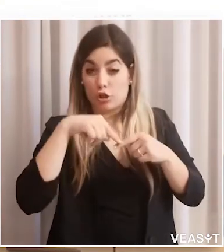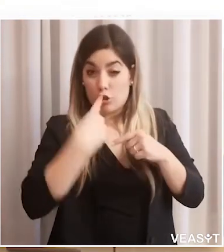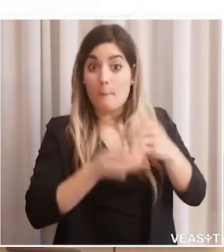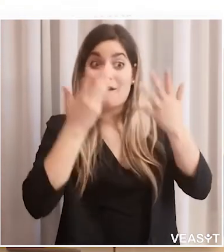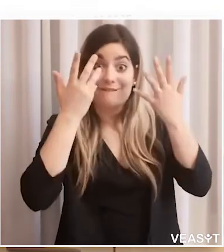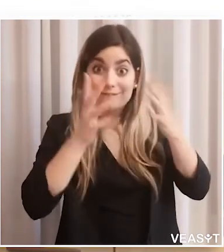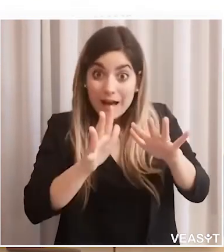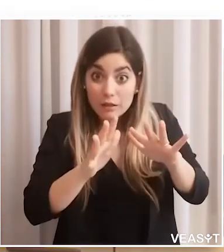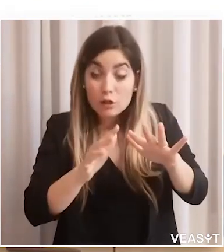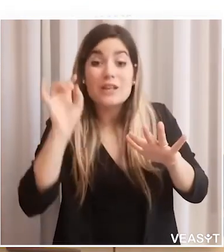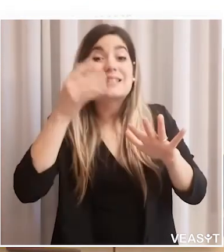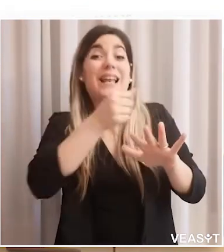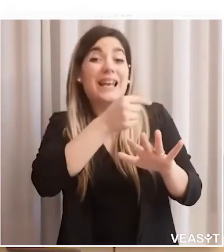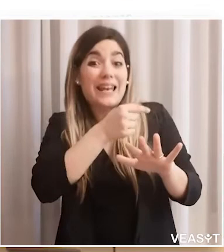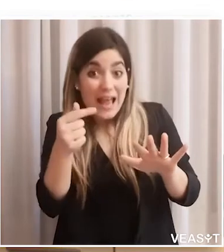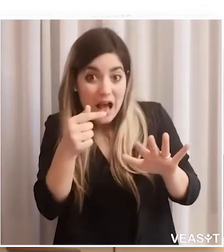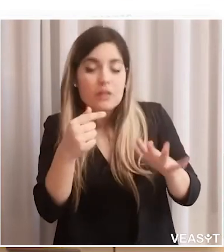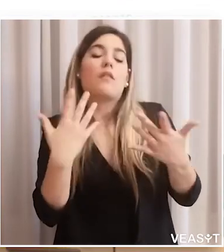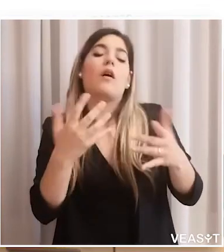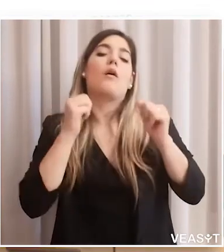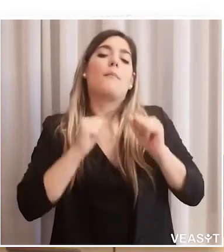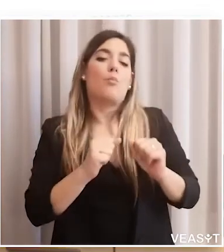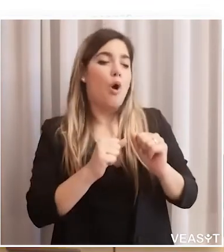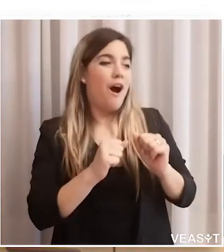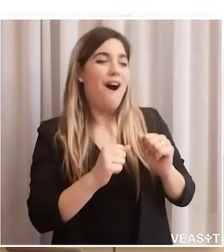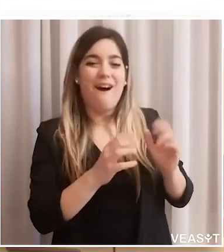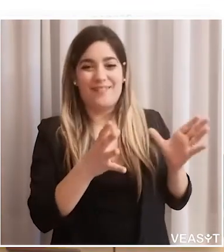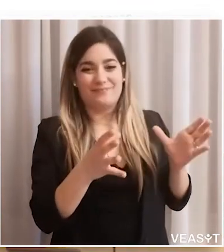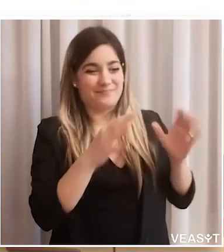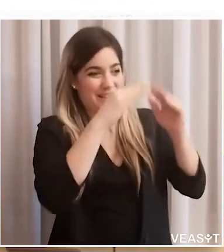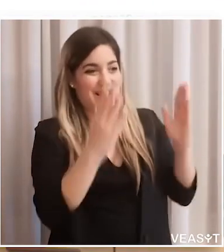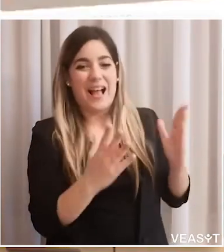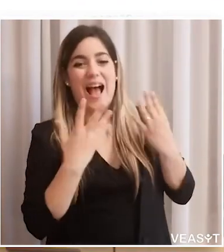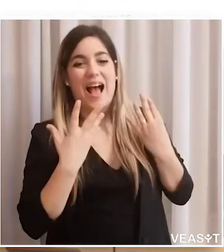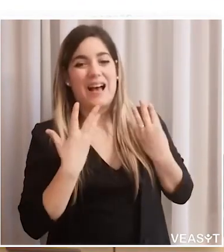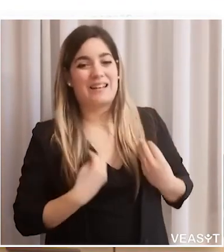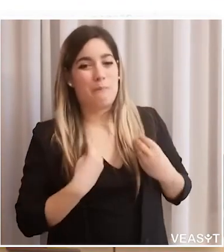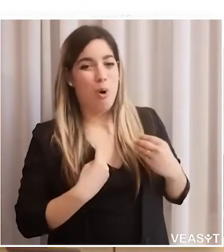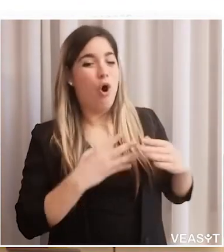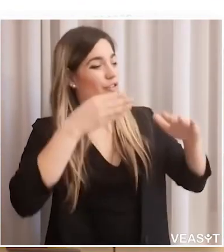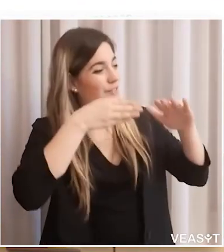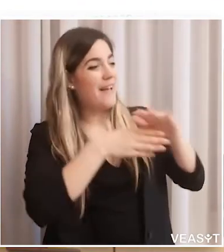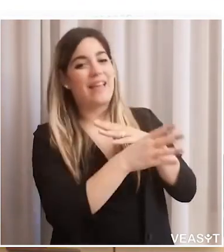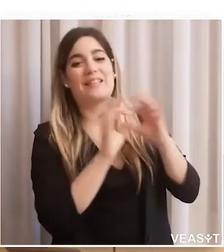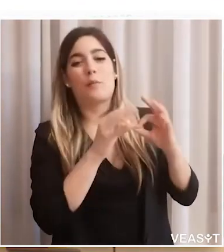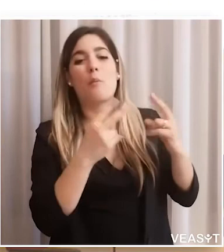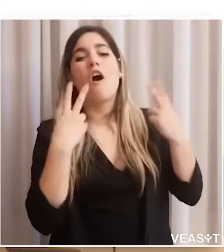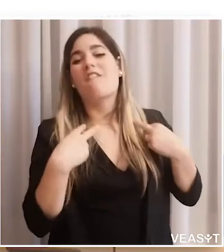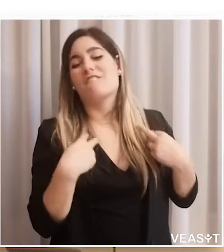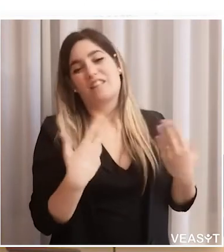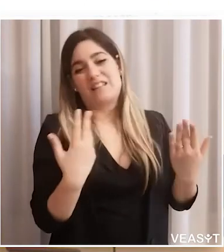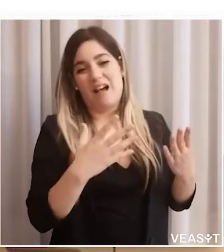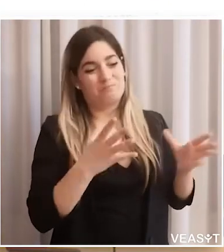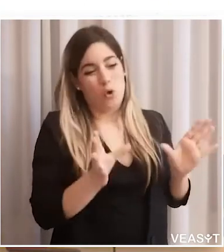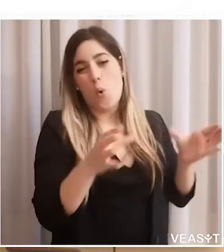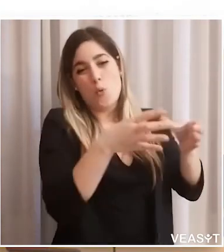giorni. Solo dopo il secondo tampone a distanza di 14 giorni di tipo negativo sarà possibile che la persona entri a